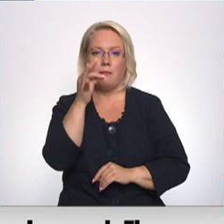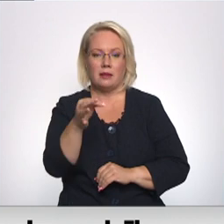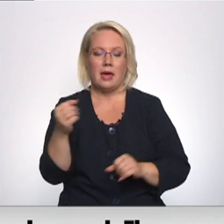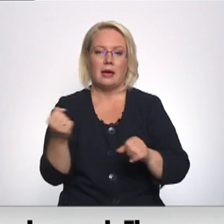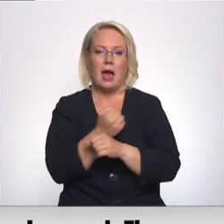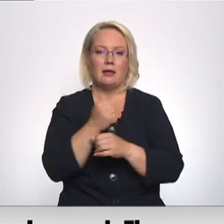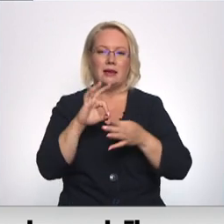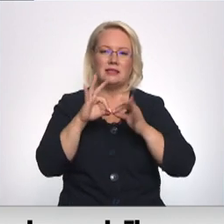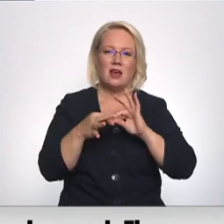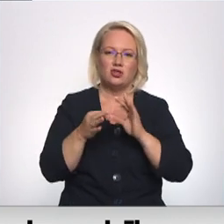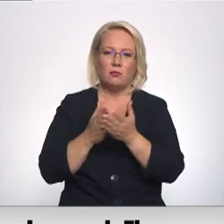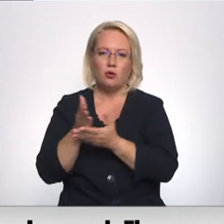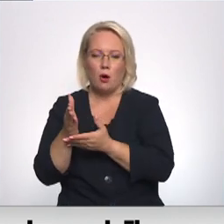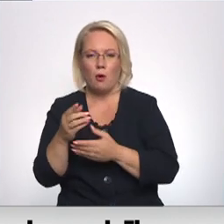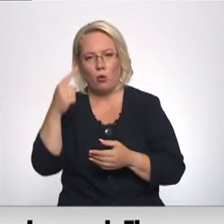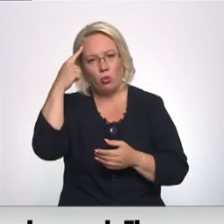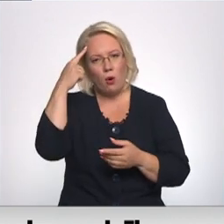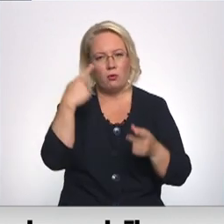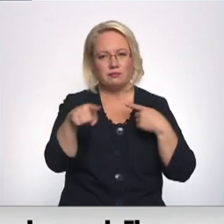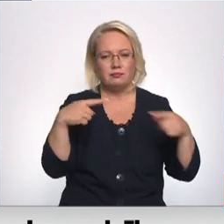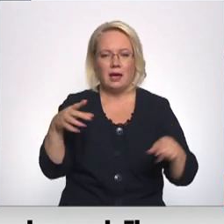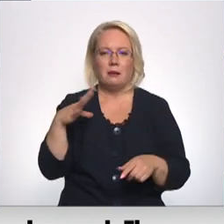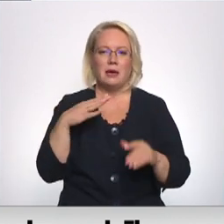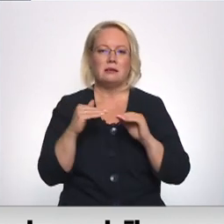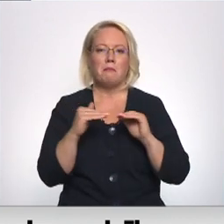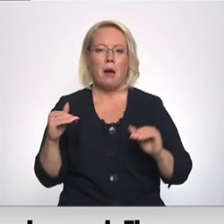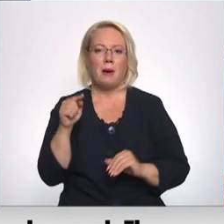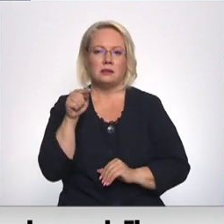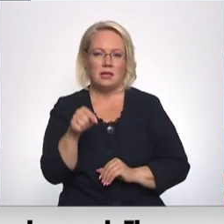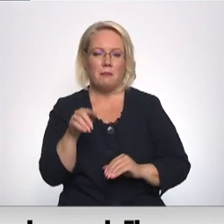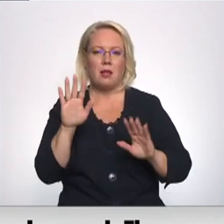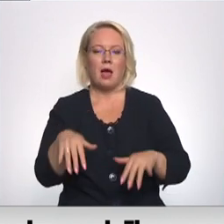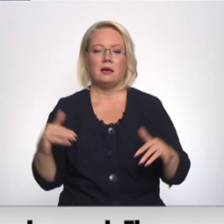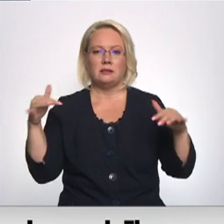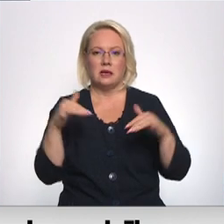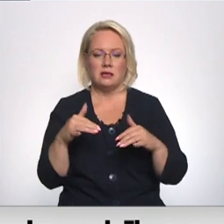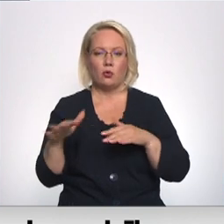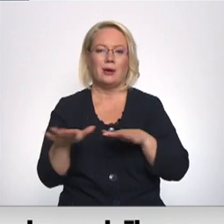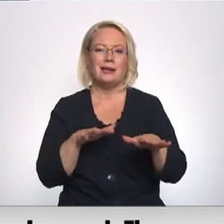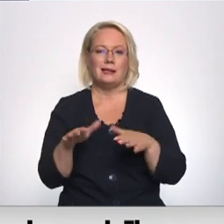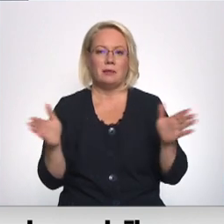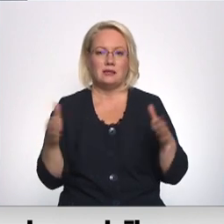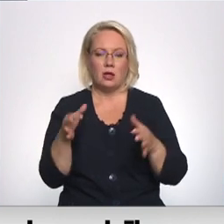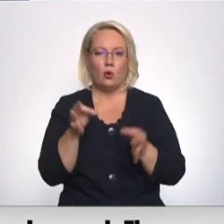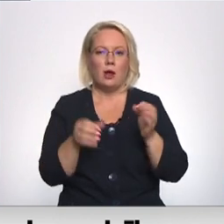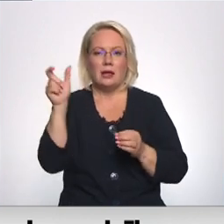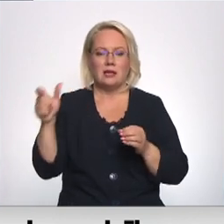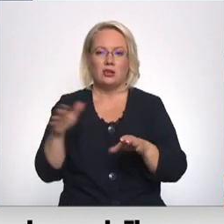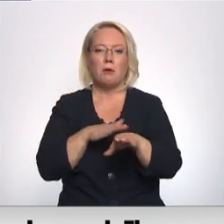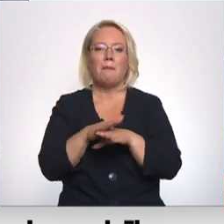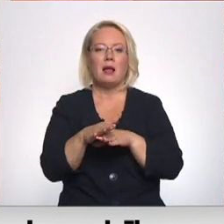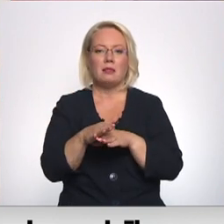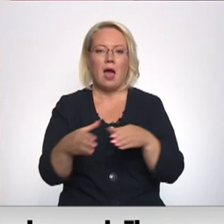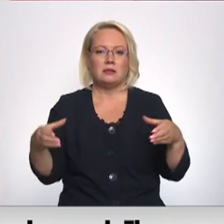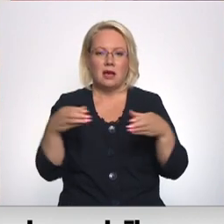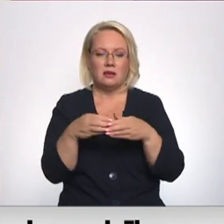sarežģītības aspekts, gan doma dalīšanās ir bijis par pamatu tam, lai sasauktu rīcības sēdi, kur tiesneši pilnā sastāvā šo jautājumu